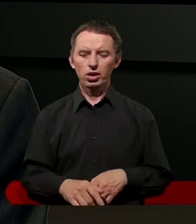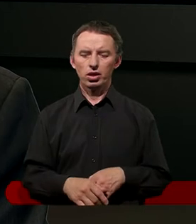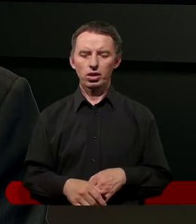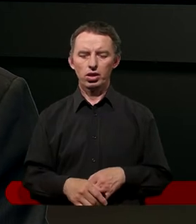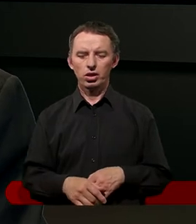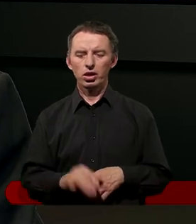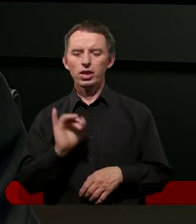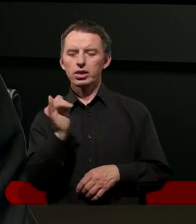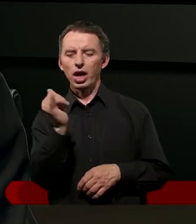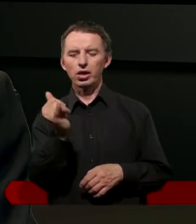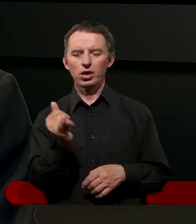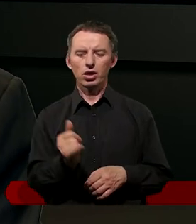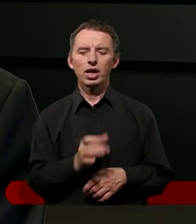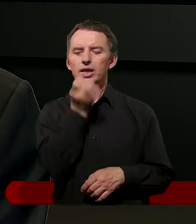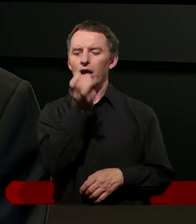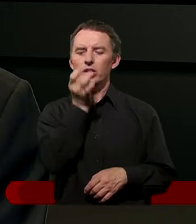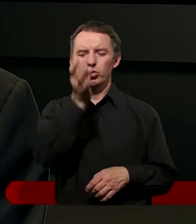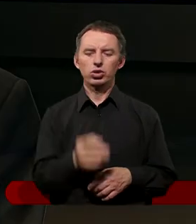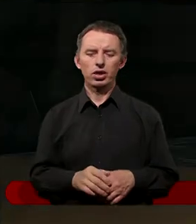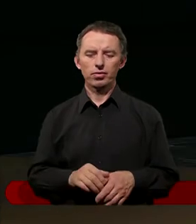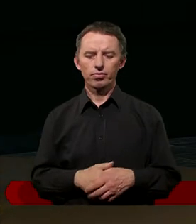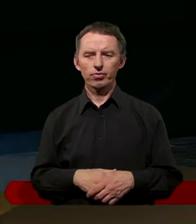te zarzuty.